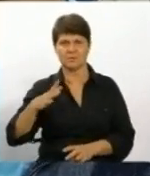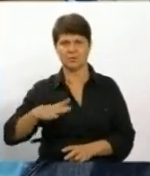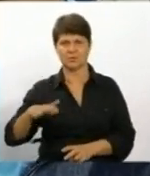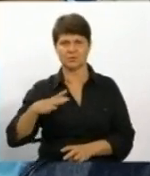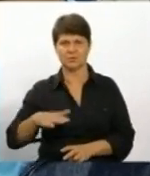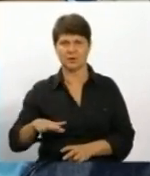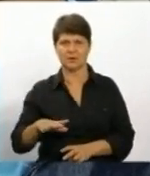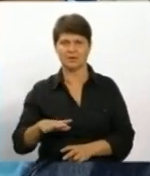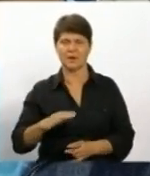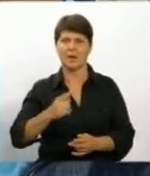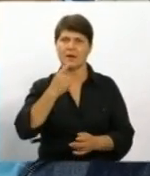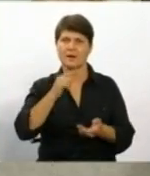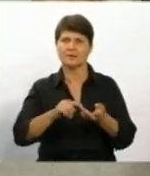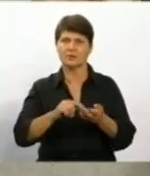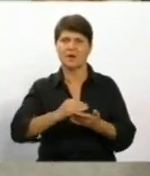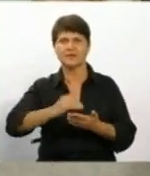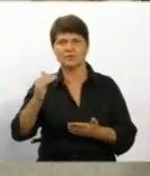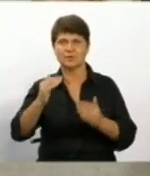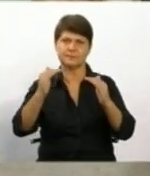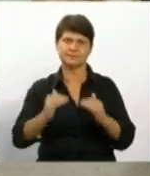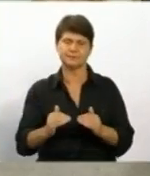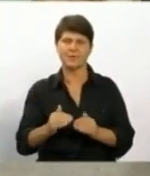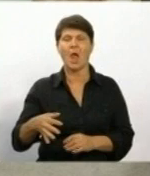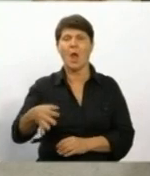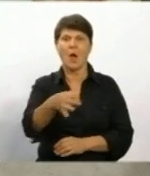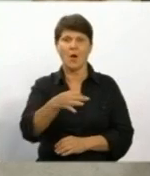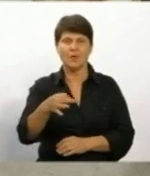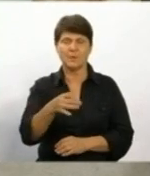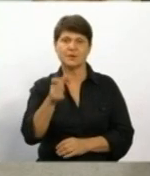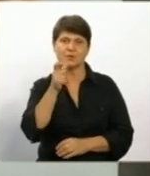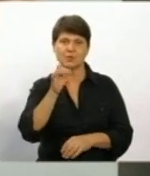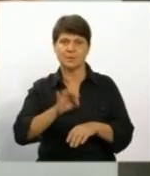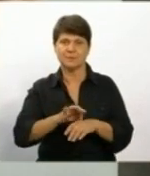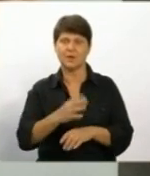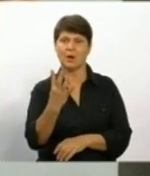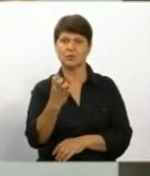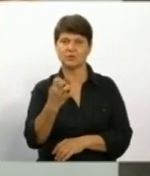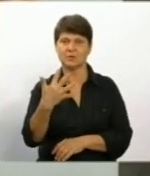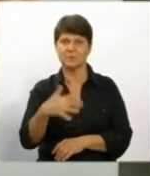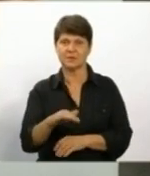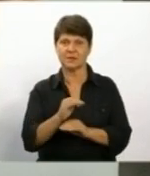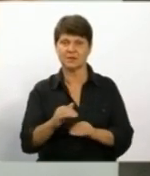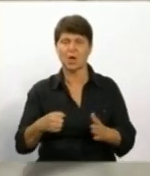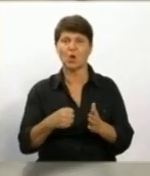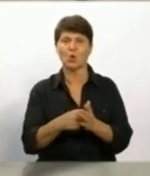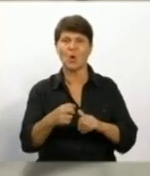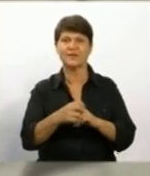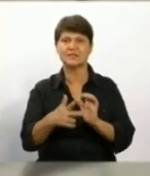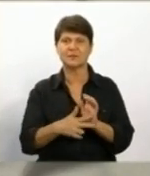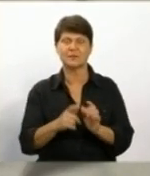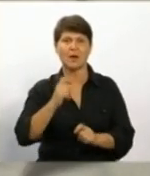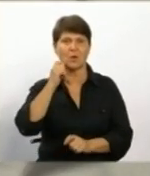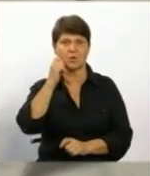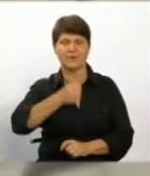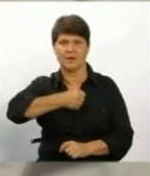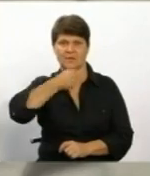чи цукор високий, чи цукор падає. Наразі в області хворих на цукровий діабет 450 дітей віком до 18 років, дорослих